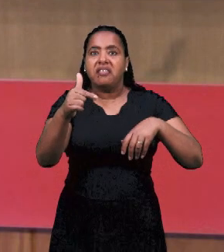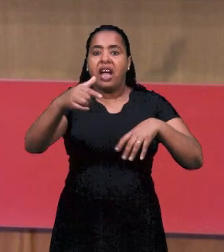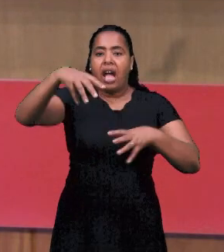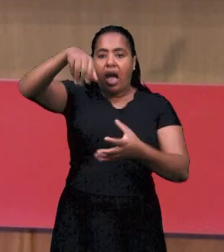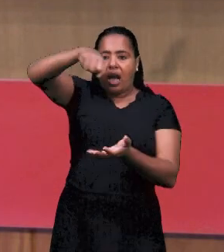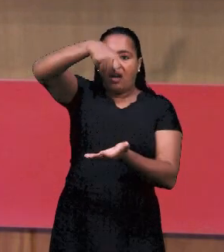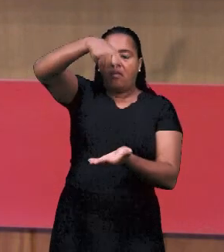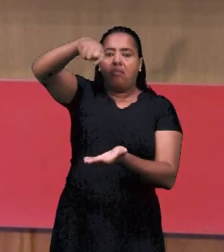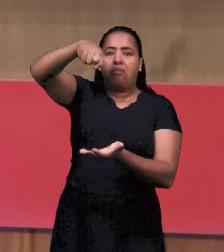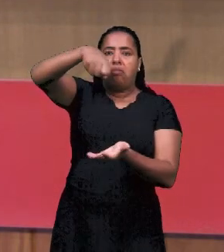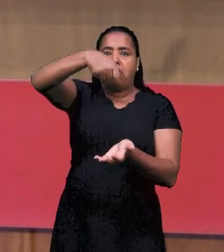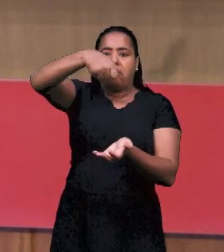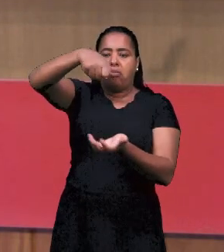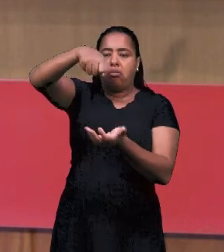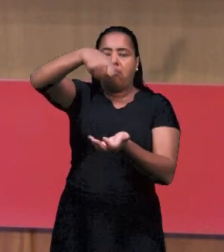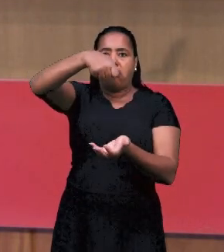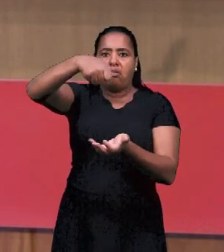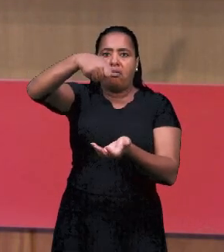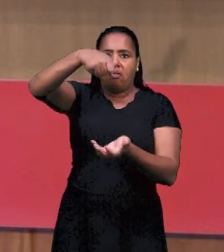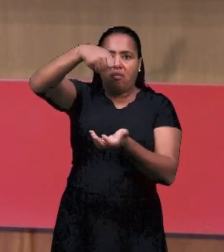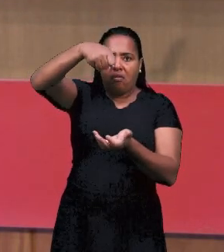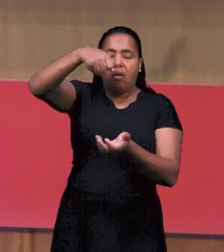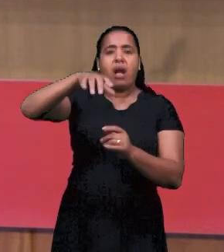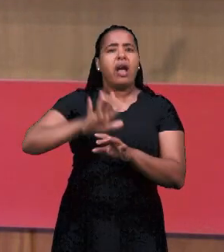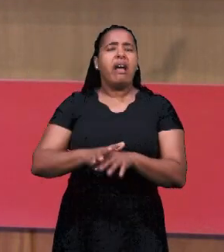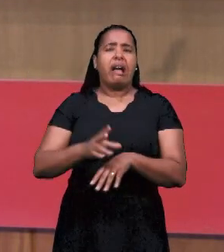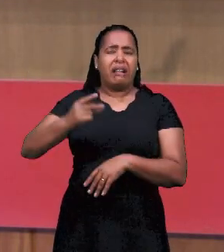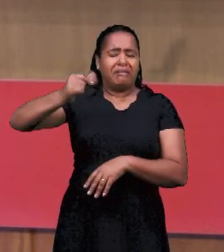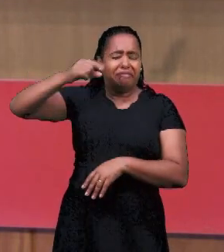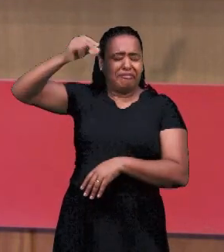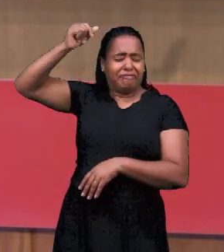еще не было, здесь лампы горели.